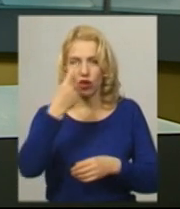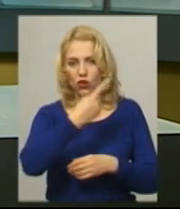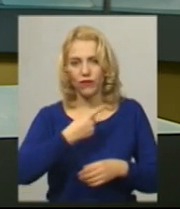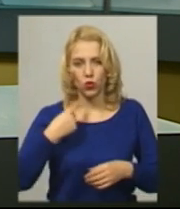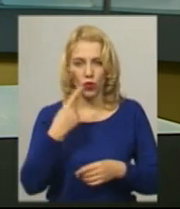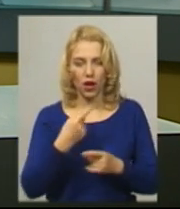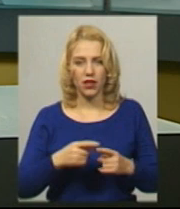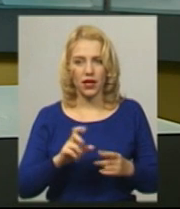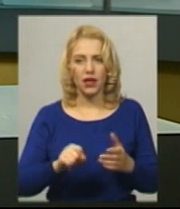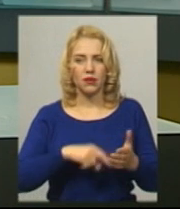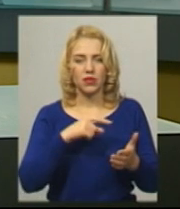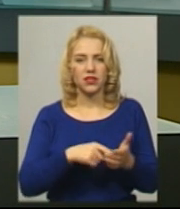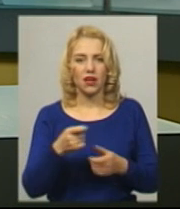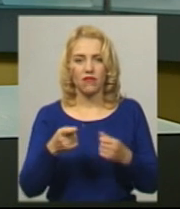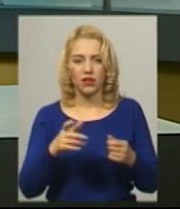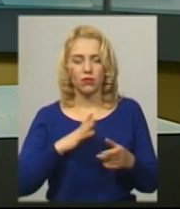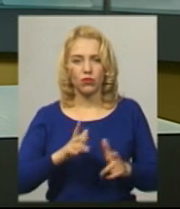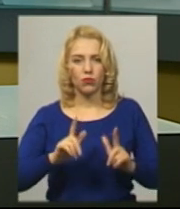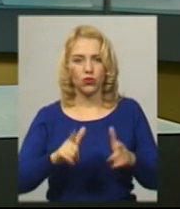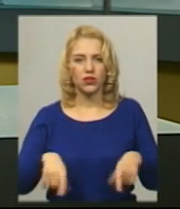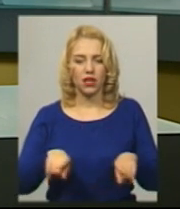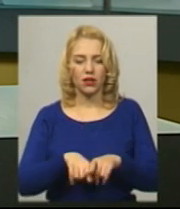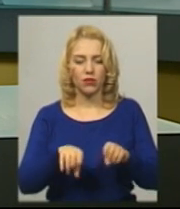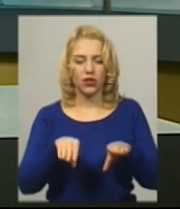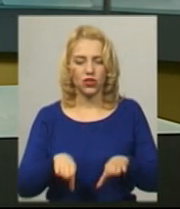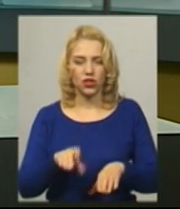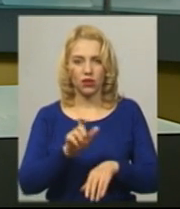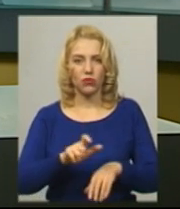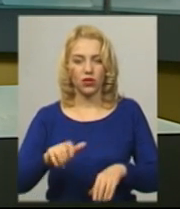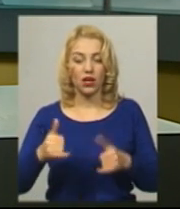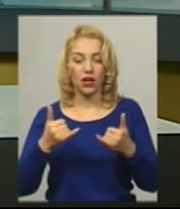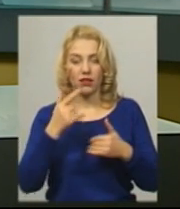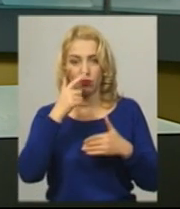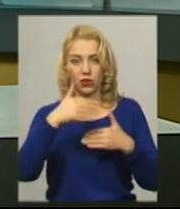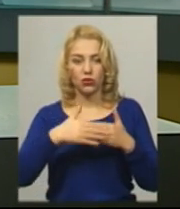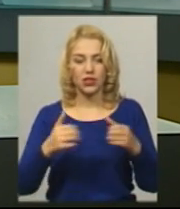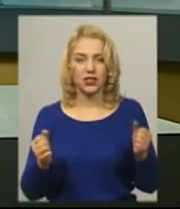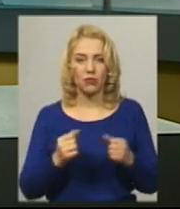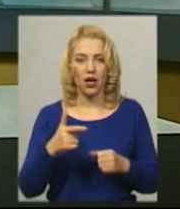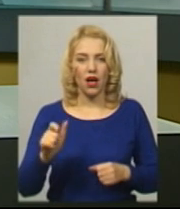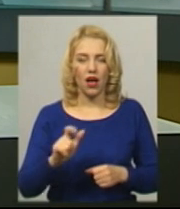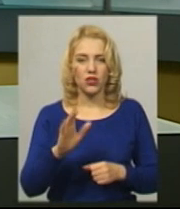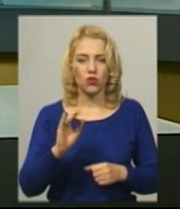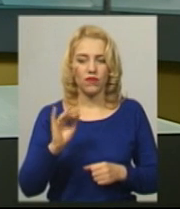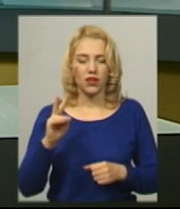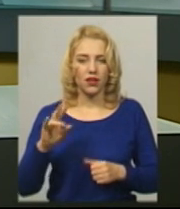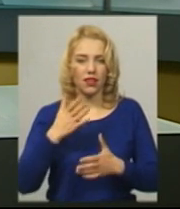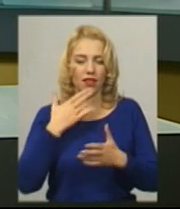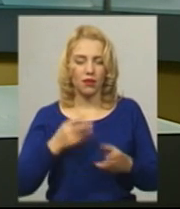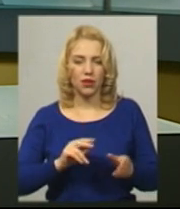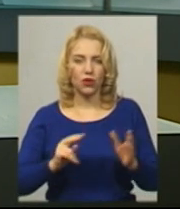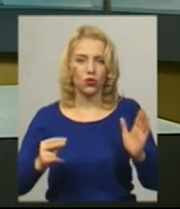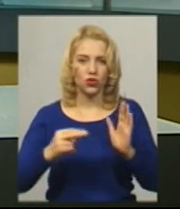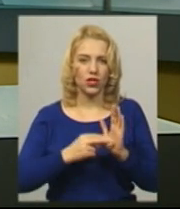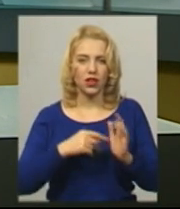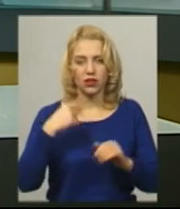служби, каже Тарас Проказюк, тоді погодились з таким рішенням місцевих жителів. Але напередодні зими газовики не підключили індивідуальне опалення